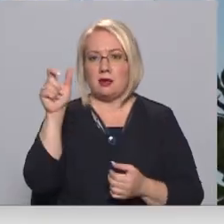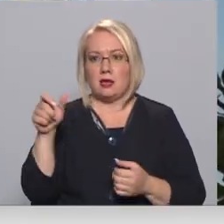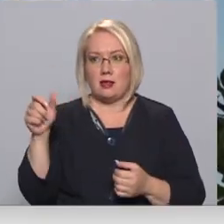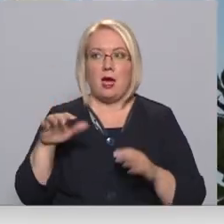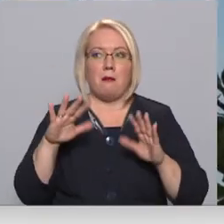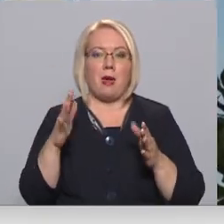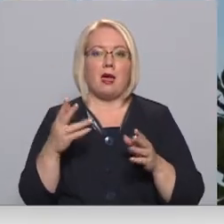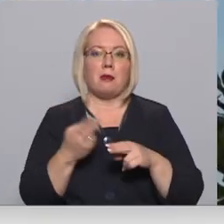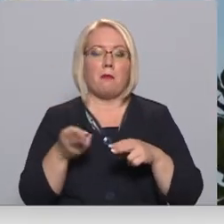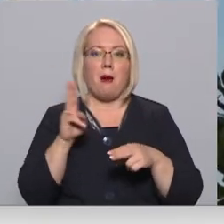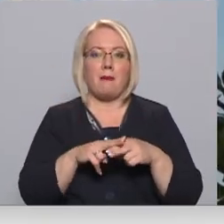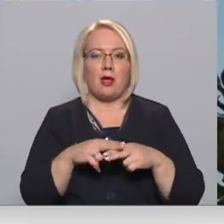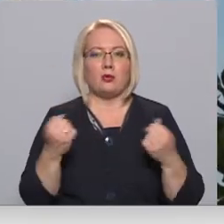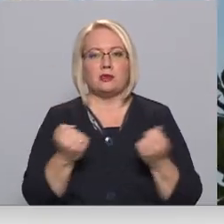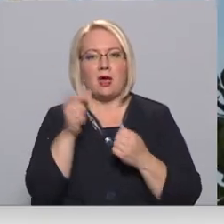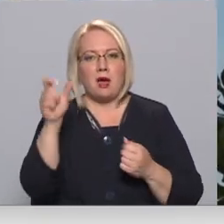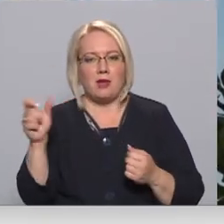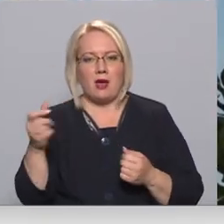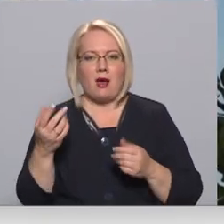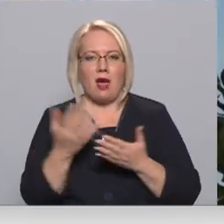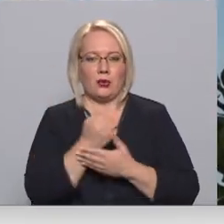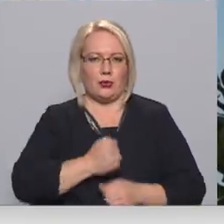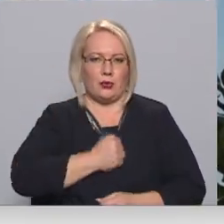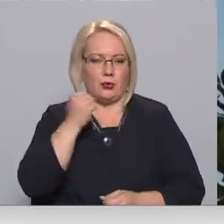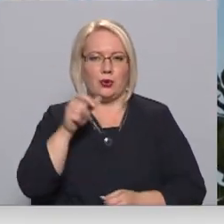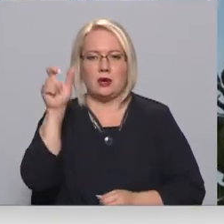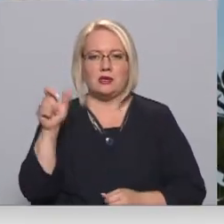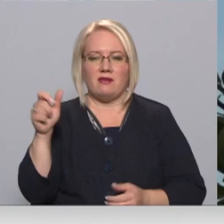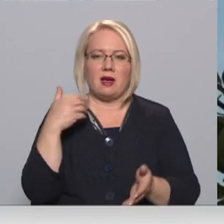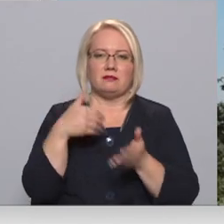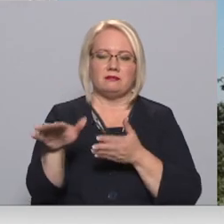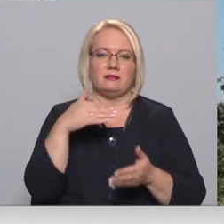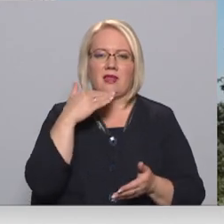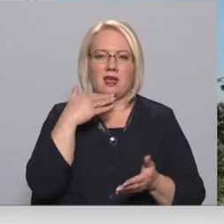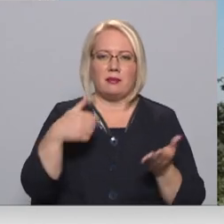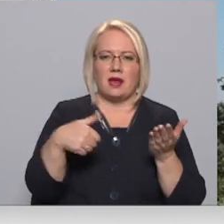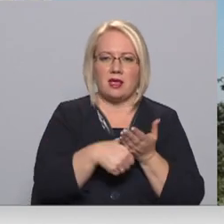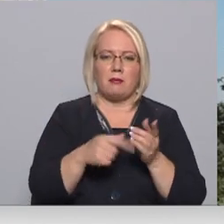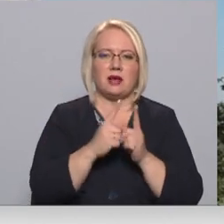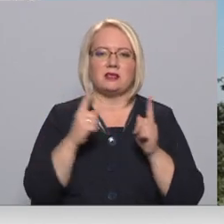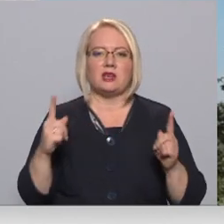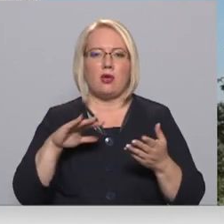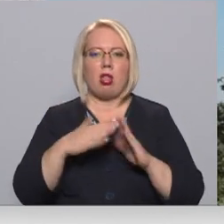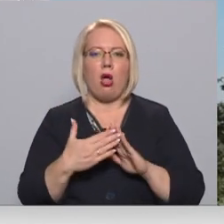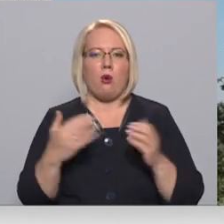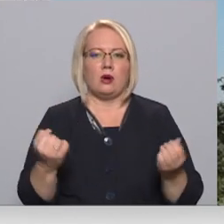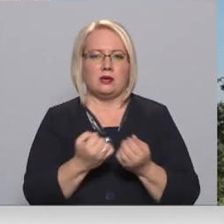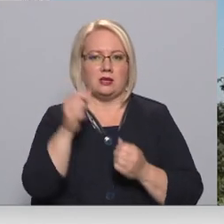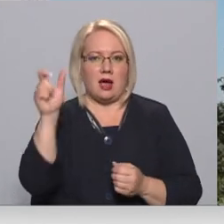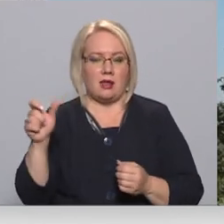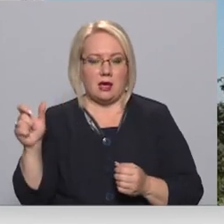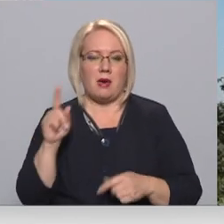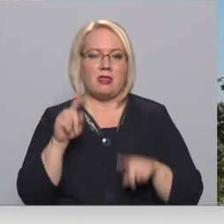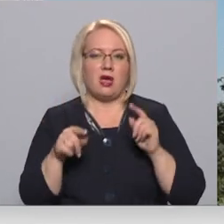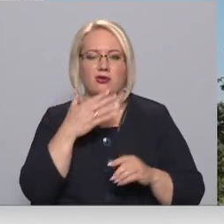Taču papildus darbu rokas atrast nav viegli, jo cilvēki atsakās oficiāli reģistrēties par sezonas laukstrādniekiem. Dažas